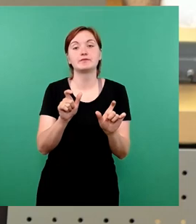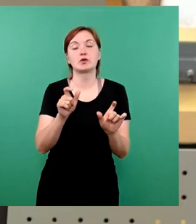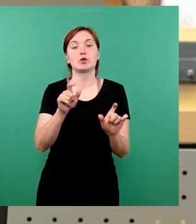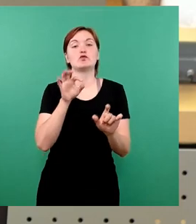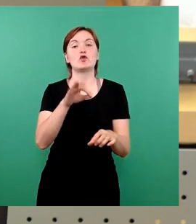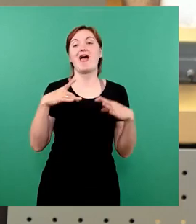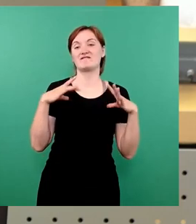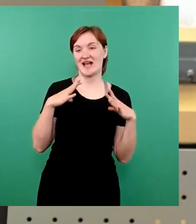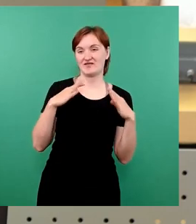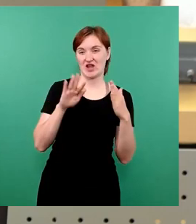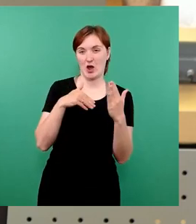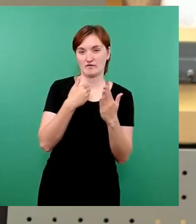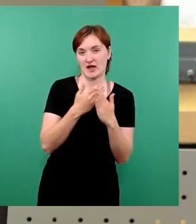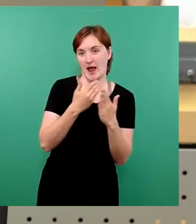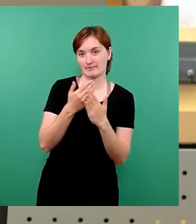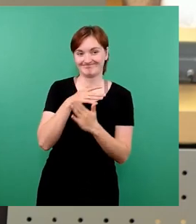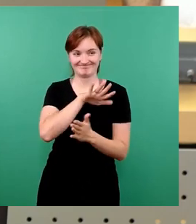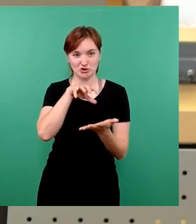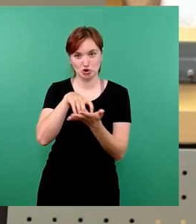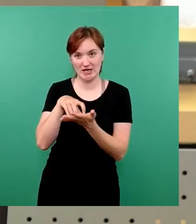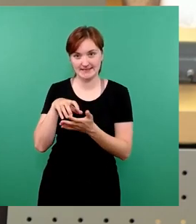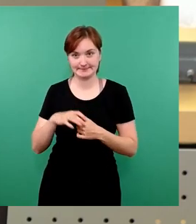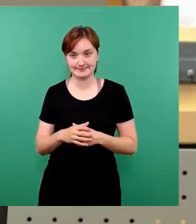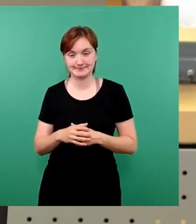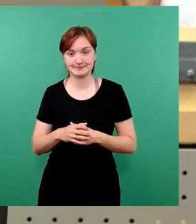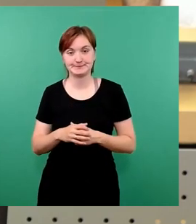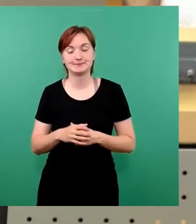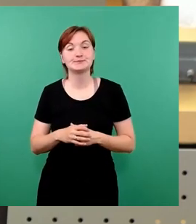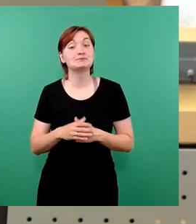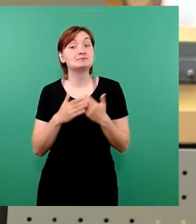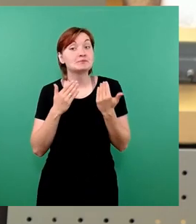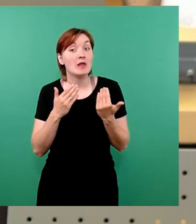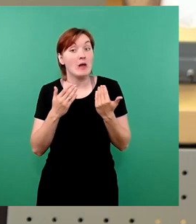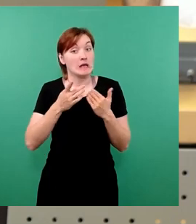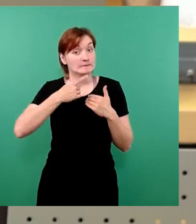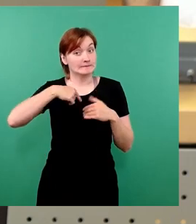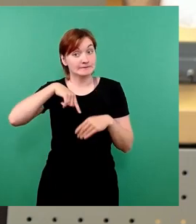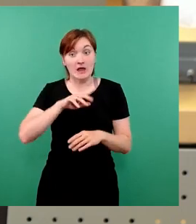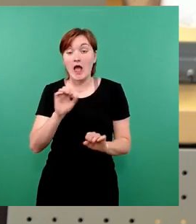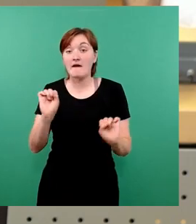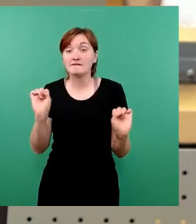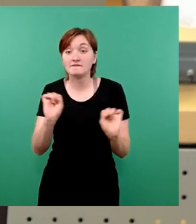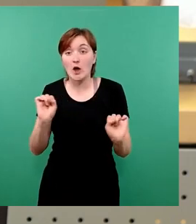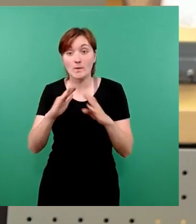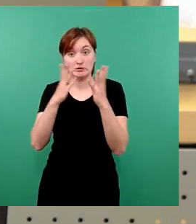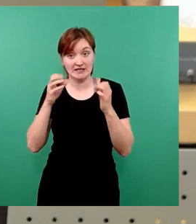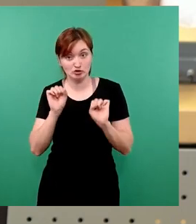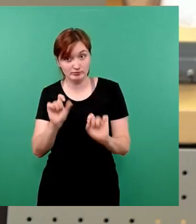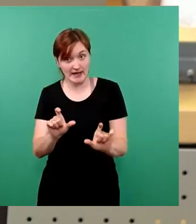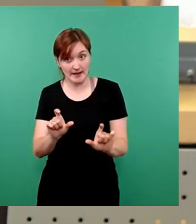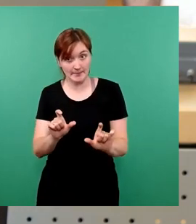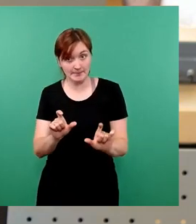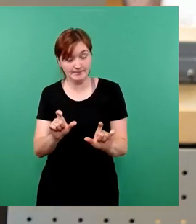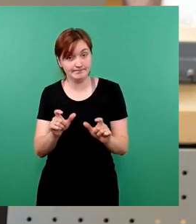Aufgaben der Stadt gefasst. Warum mussten wir eine Haushaltssperre verhängen? Und